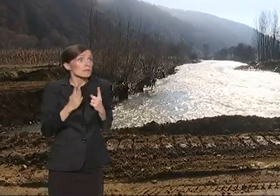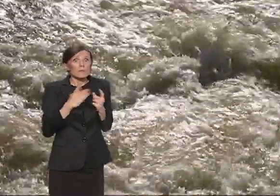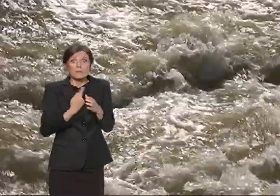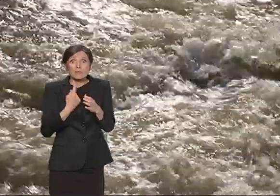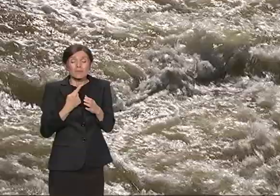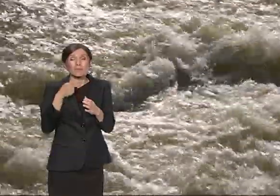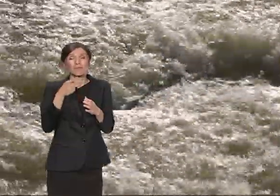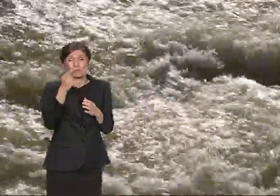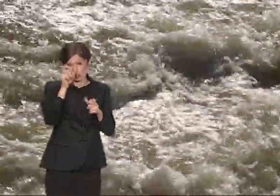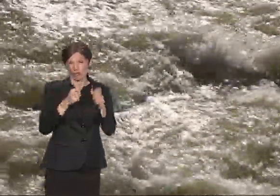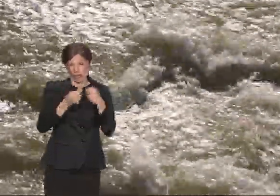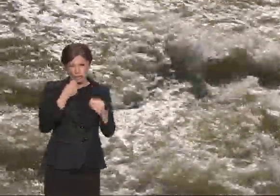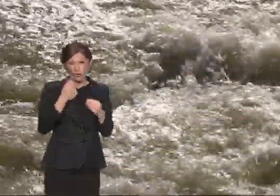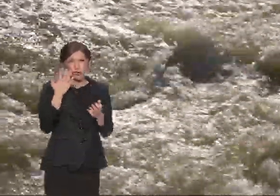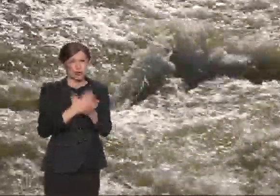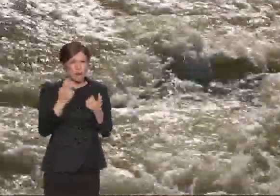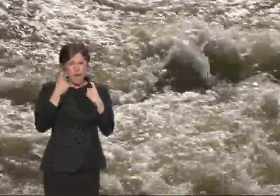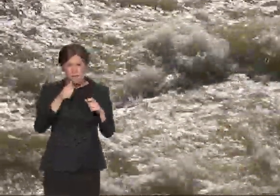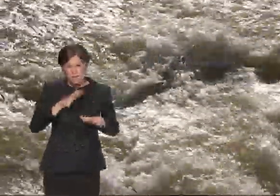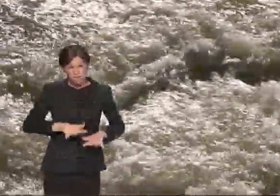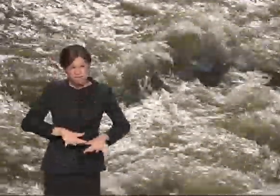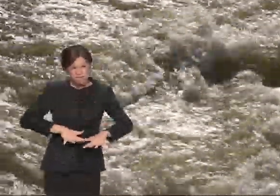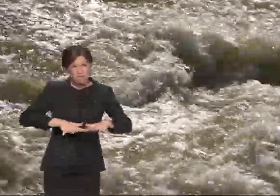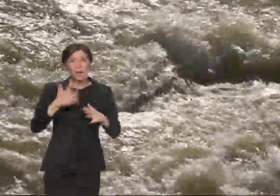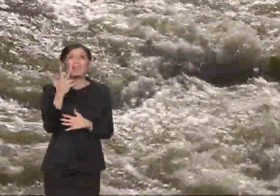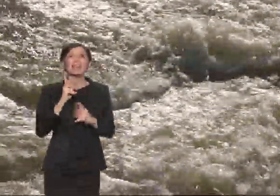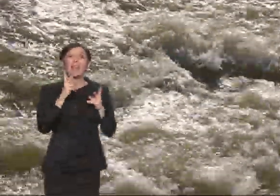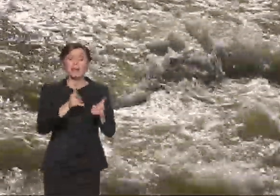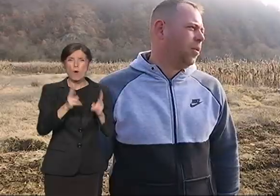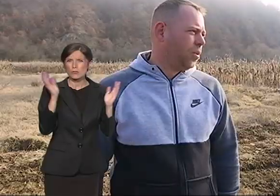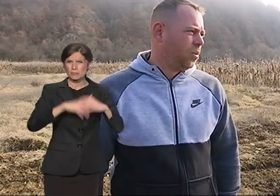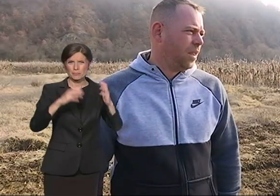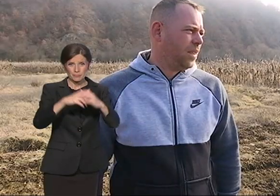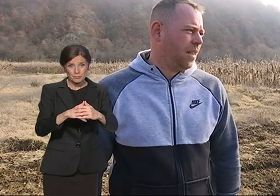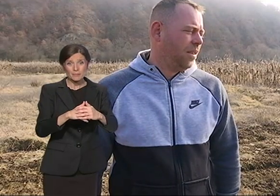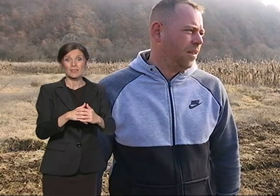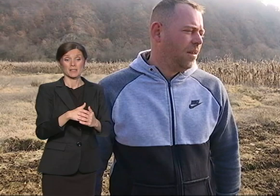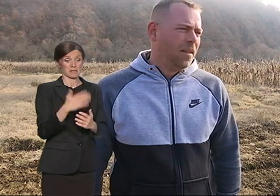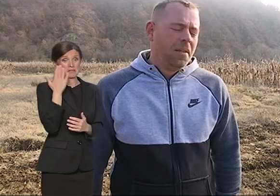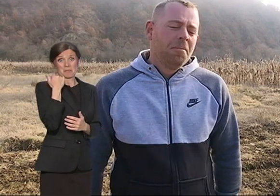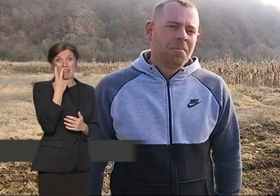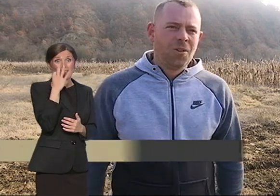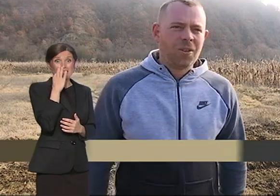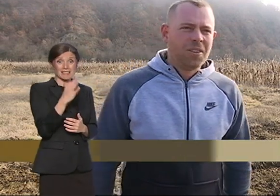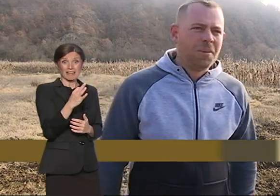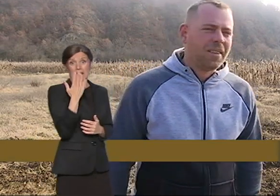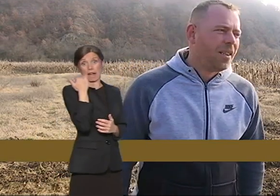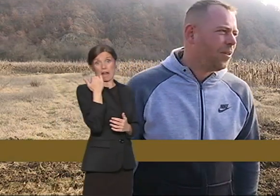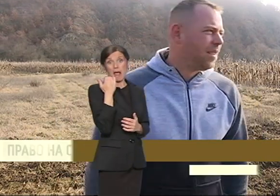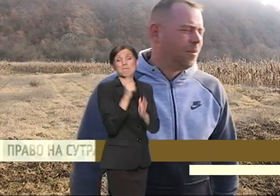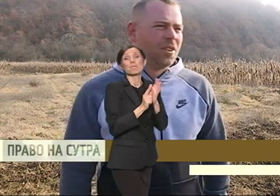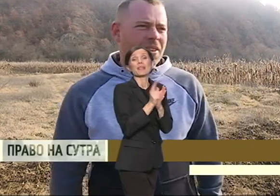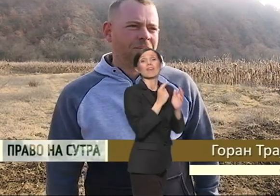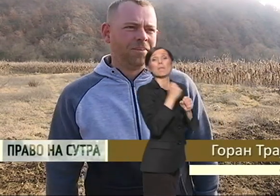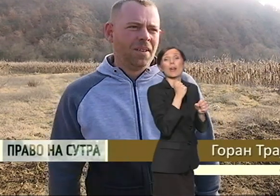mosta, posle dvadesetak dana tek danas su pustili ovaj put, privremeno ovo su cevi stavili, dok će biti